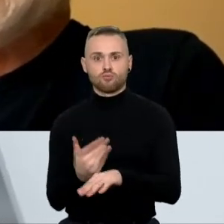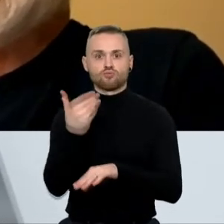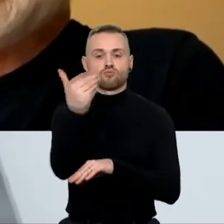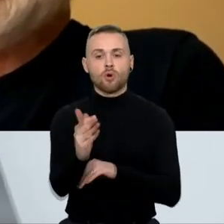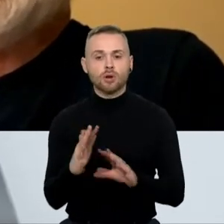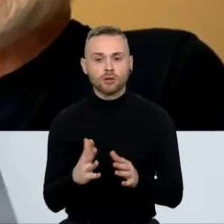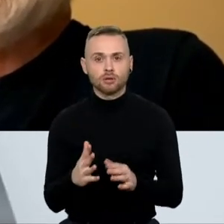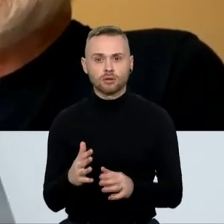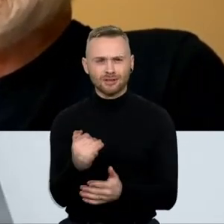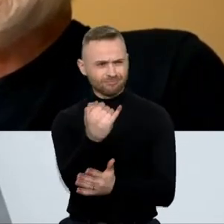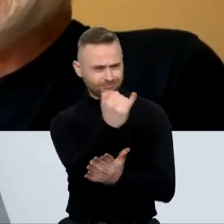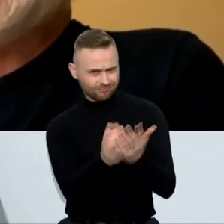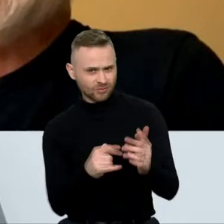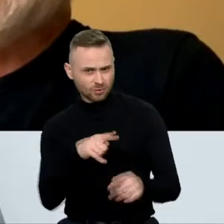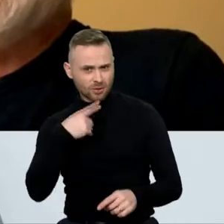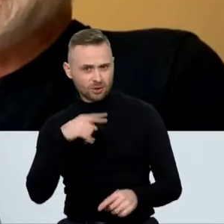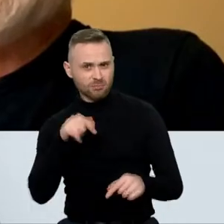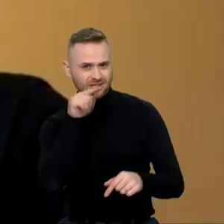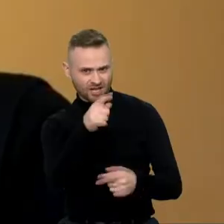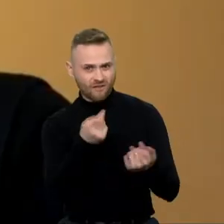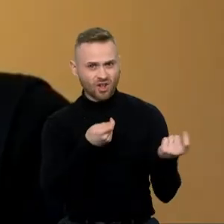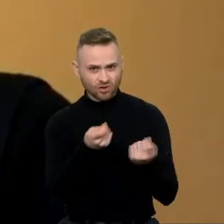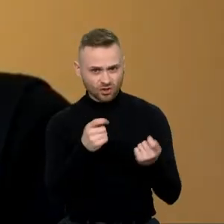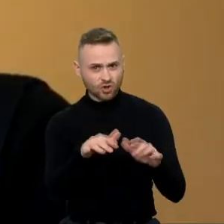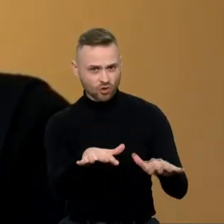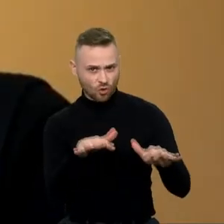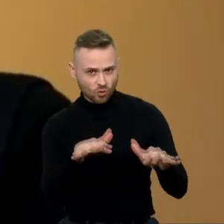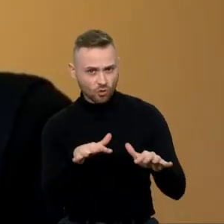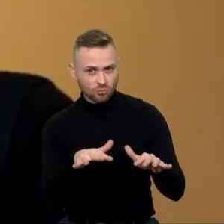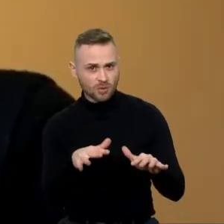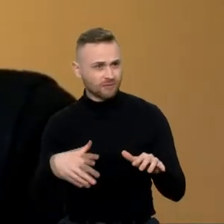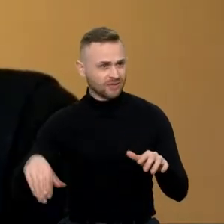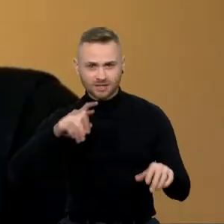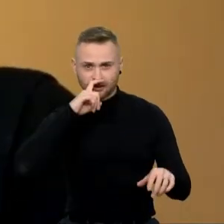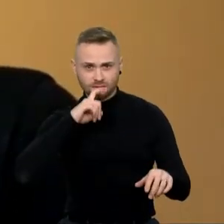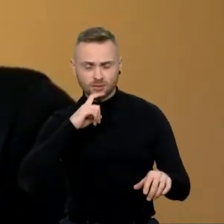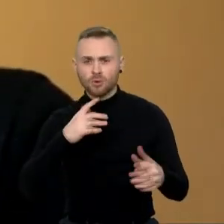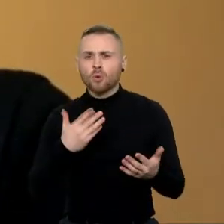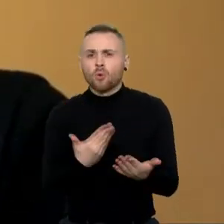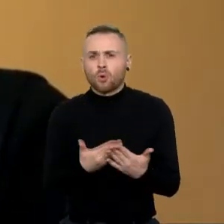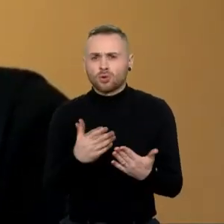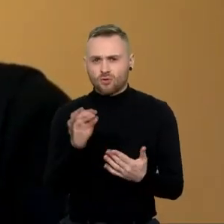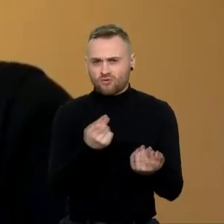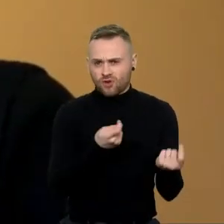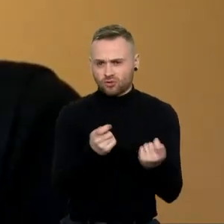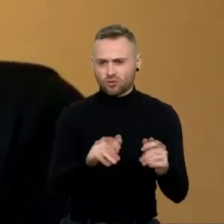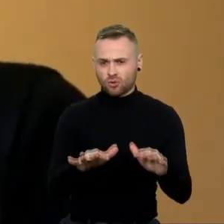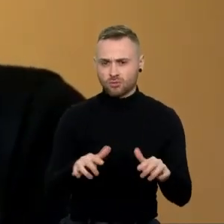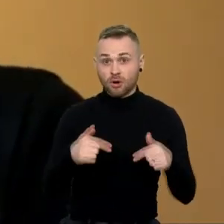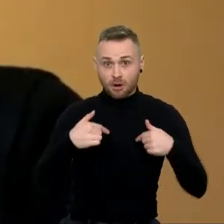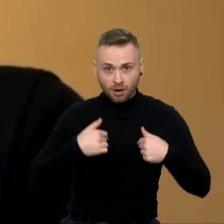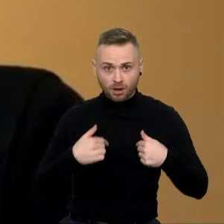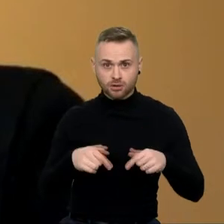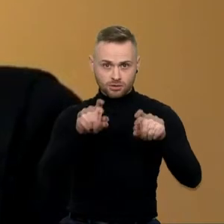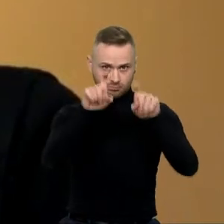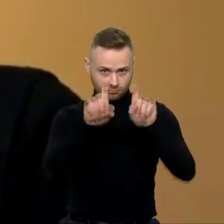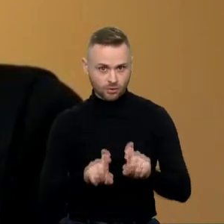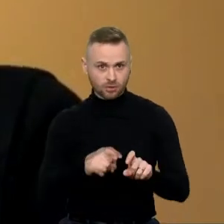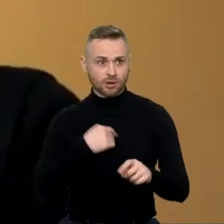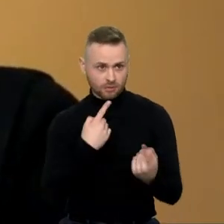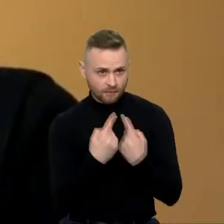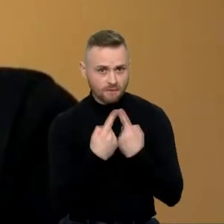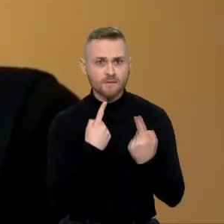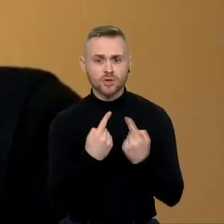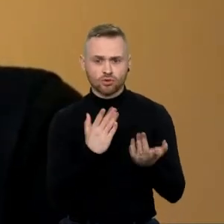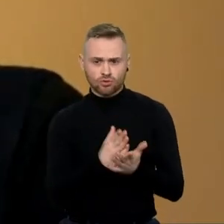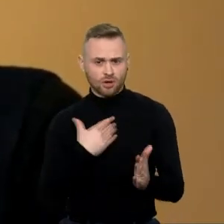Atsiprašau, jūs pasakyti, čia valdančiosios daugumos niekas nesupranta. Prie ko čia valdančioji daugumas? tai sėdžiu su jumis ir kalbu. Mano